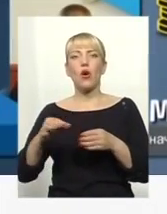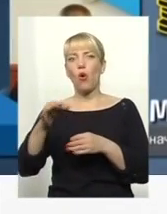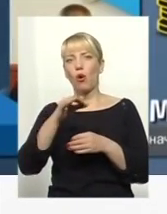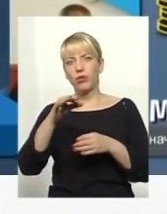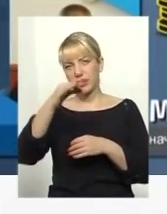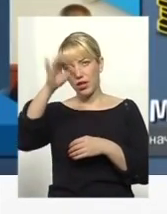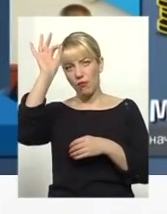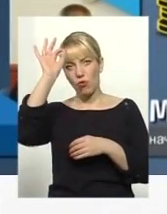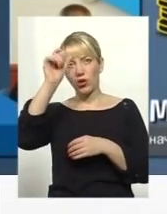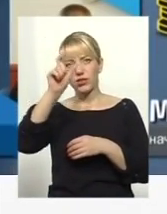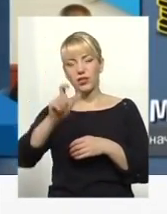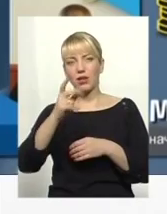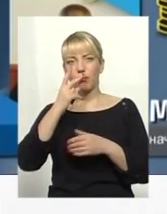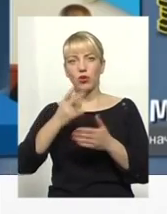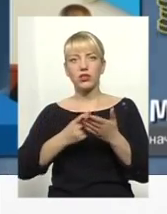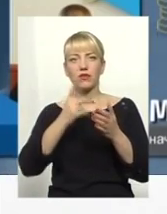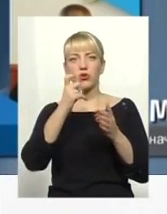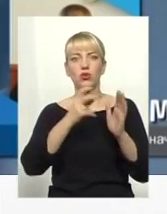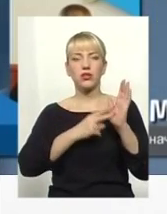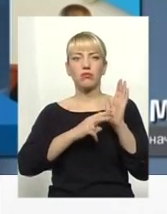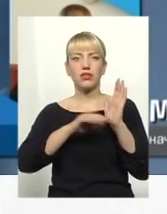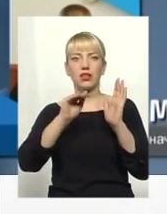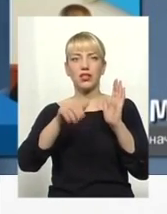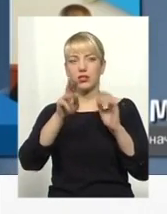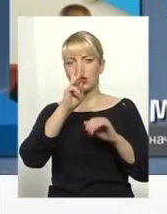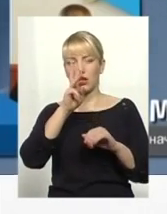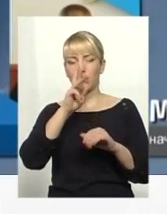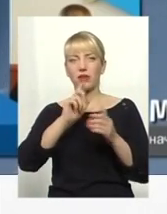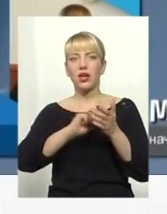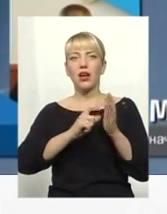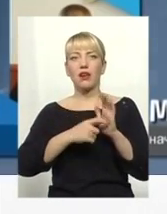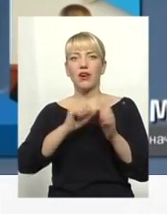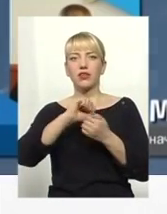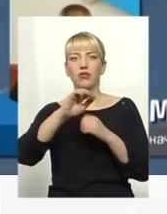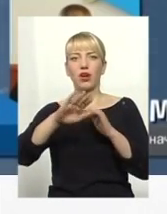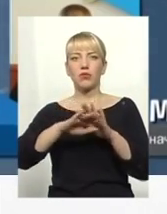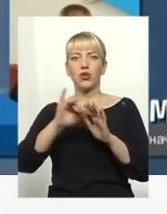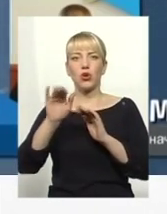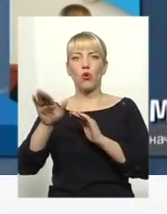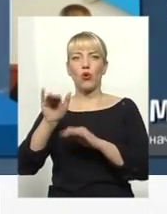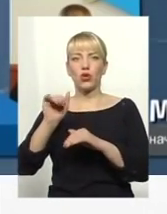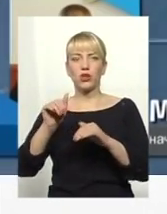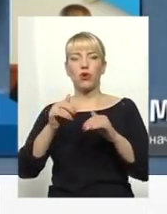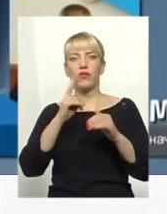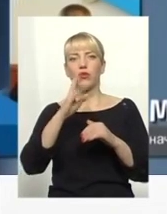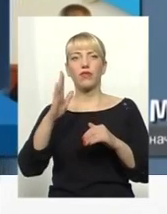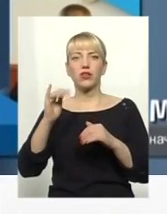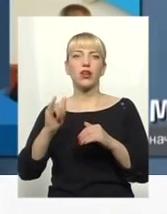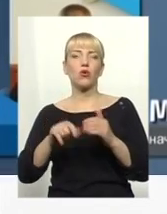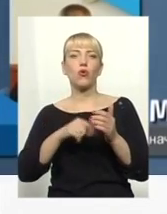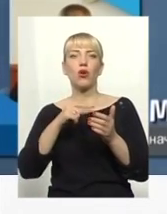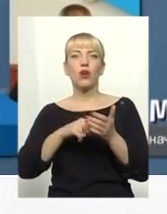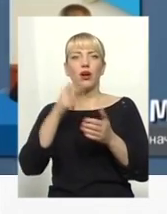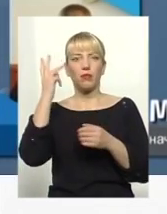Микола Семенишин показав 170 тисяч гривень зарплати квартиру у Кам'янці та орендованому селю у Хмельницькому, а також